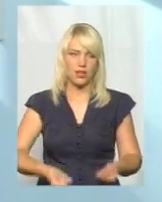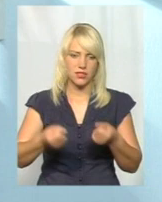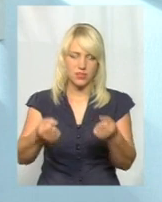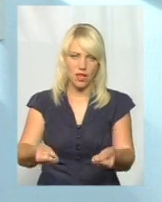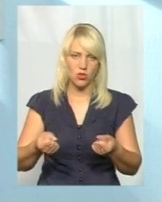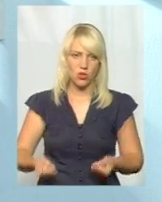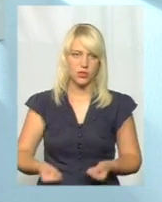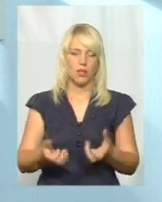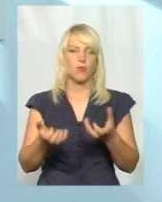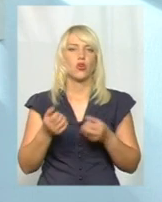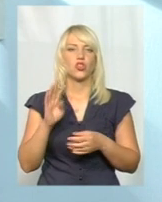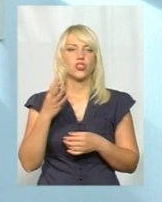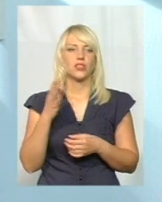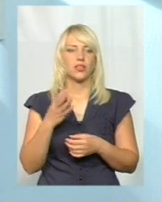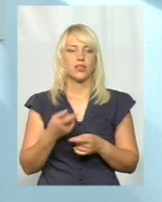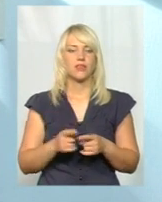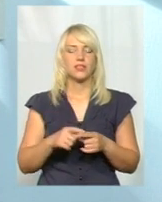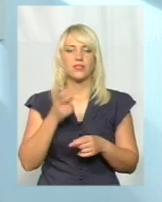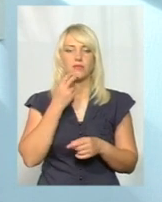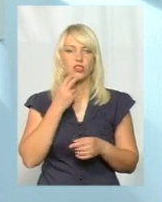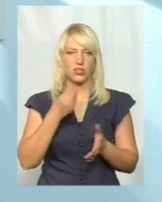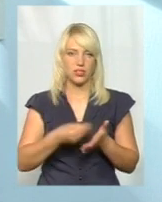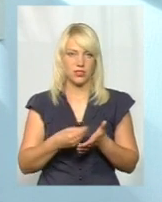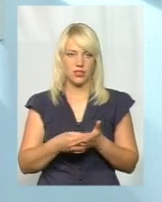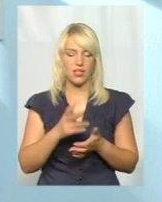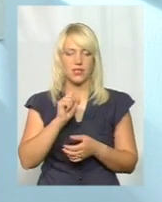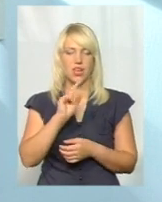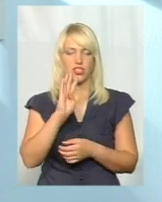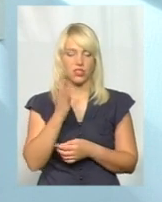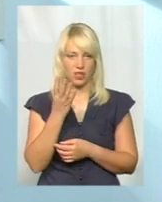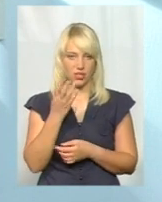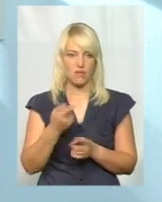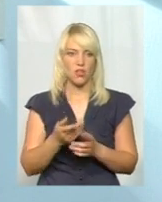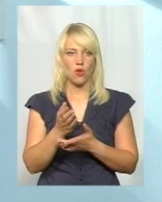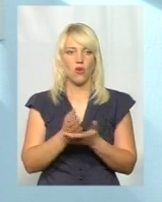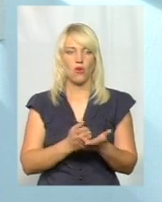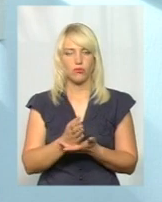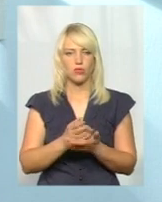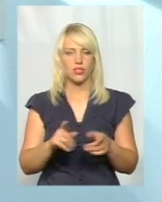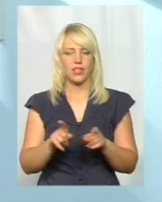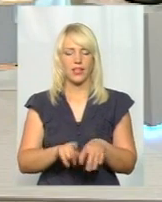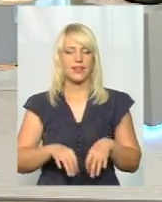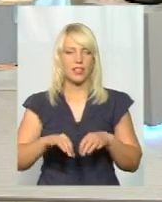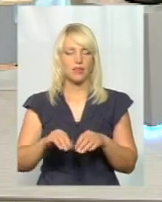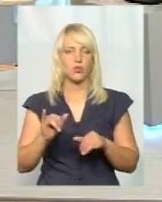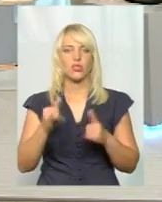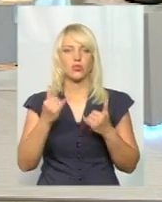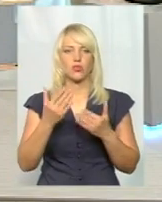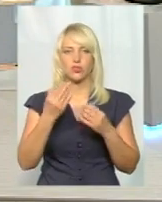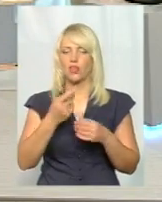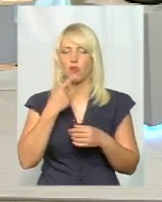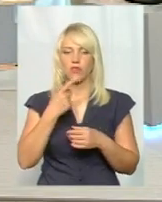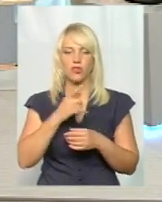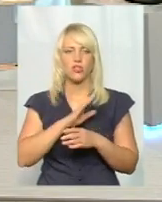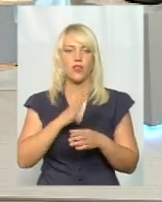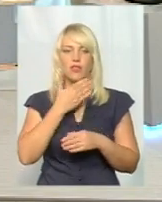гривні, це сміхотворна ціна. 4 гривні обслужити такий транспортний засіб і сьогоднішній день говорити, що нема покращень, скажіть, будь